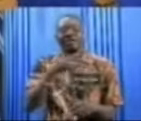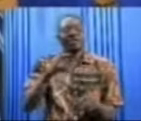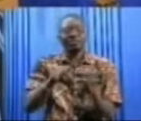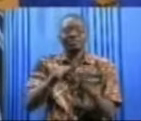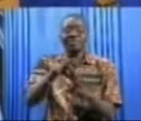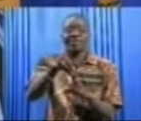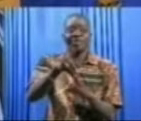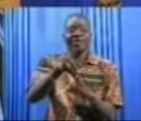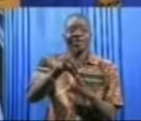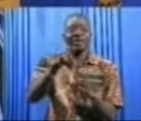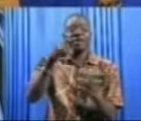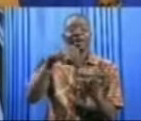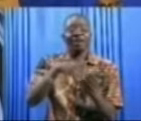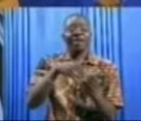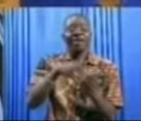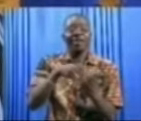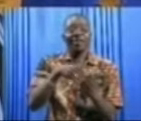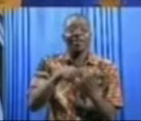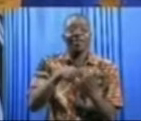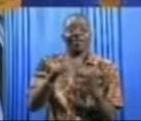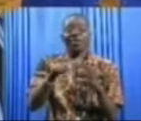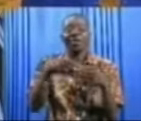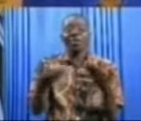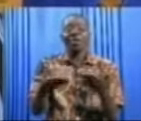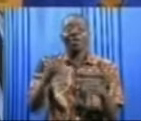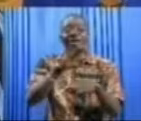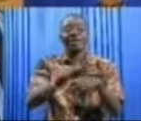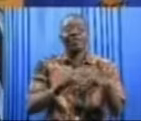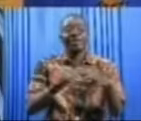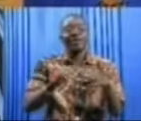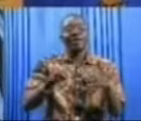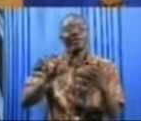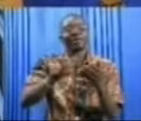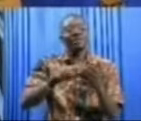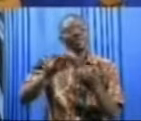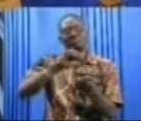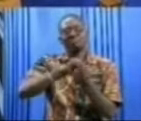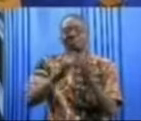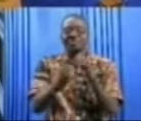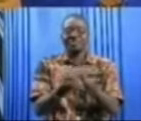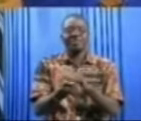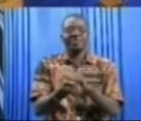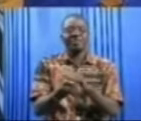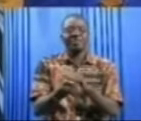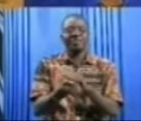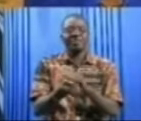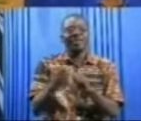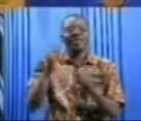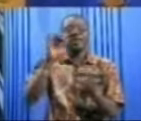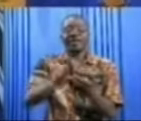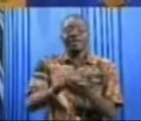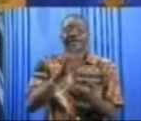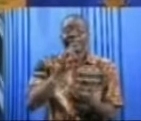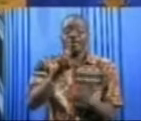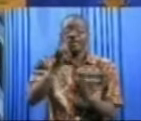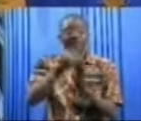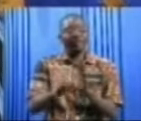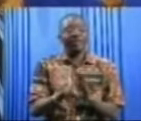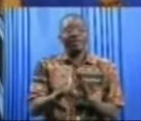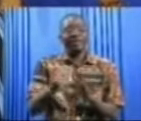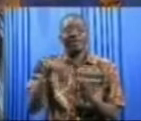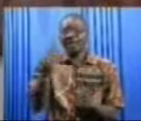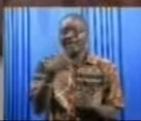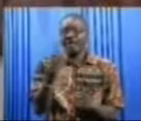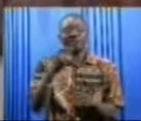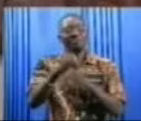dire, comment on appelle, des pièces de réchange. Donc, c'est un phénomène qui est